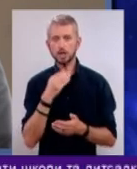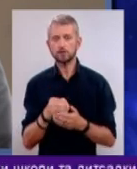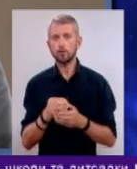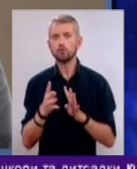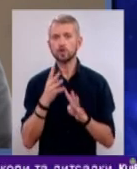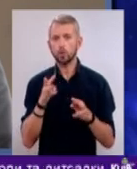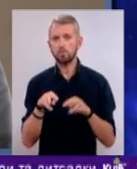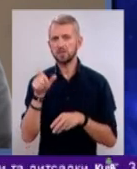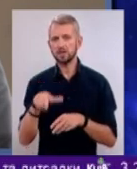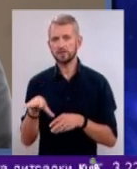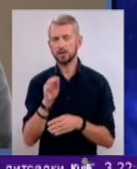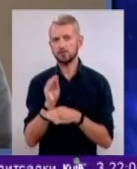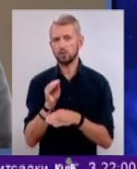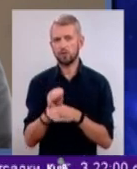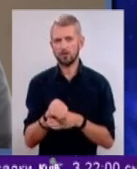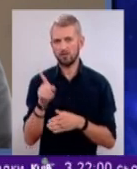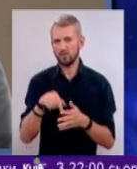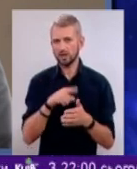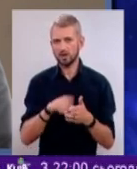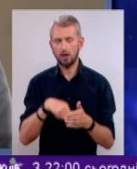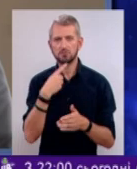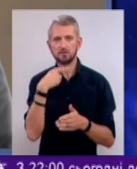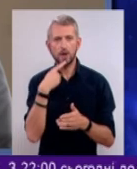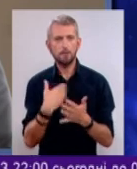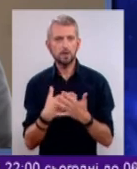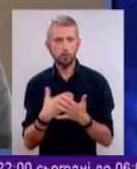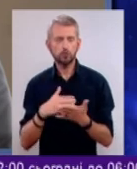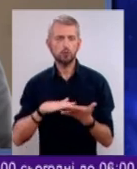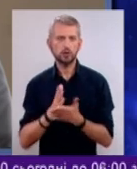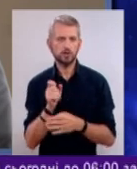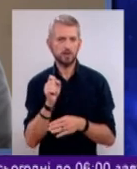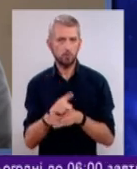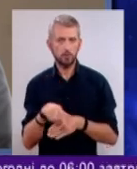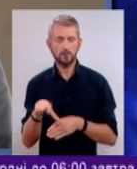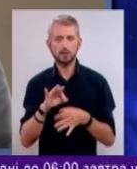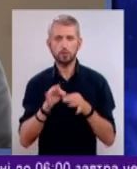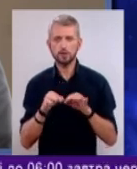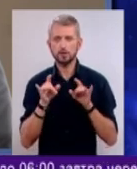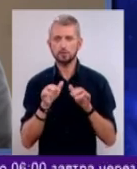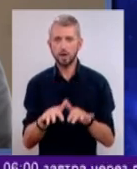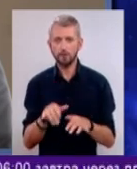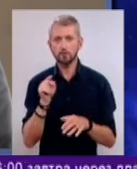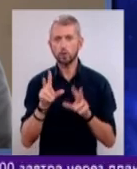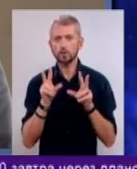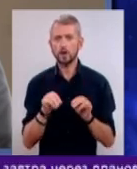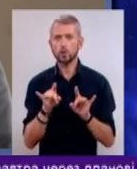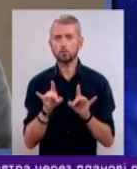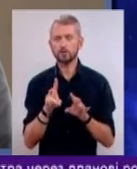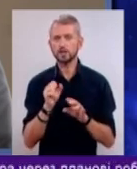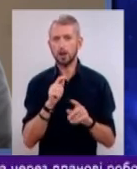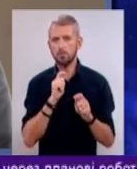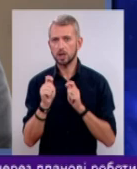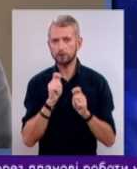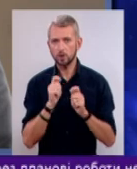всі звинувачення відкидає і називає підозру політичним замовленням. Оці подробиці справи Володимир Омелян обіцяє розповісти на